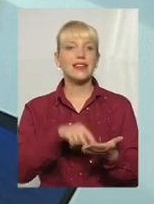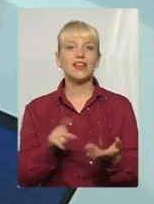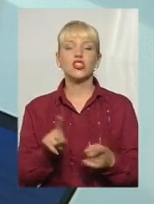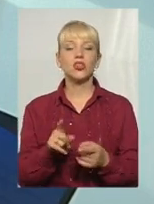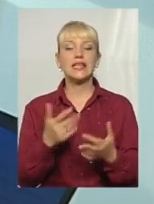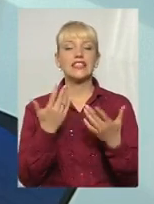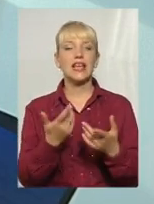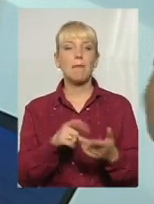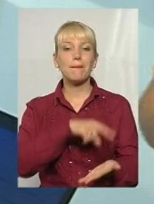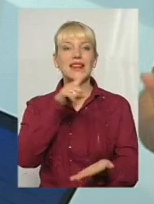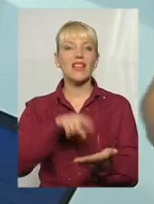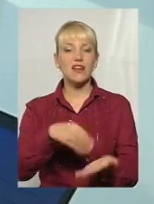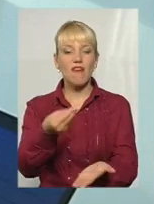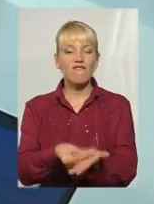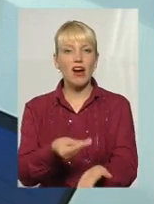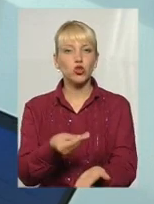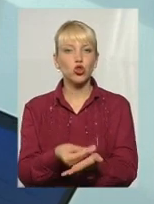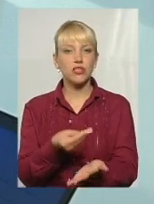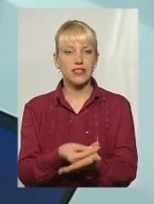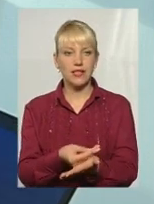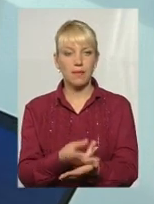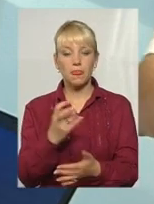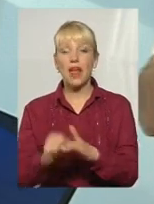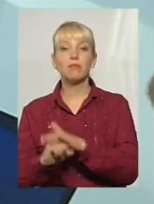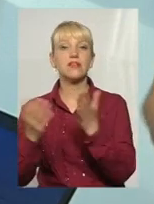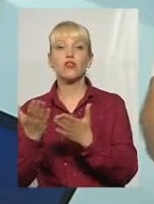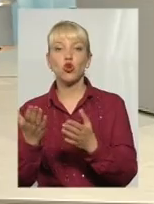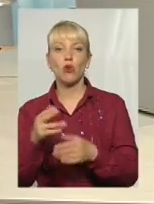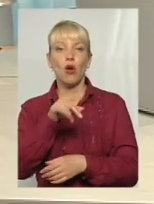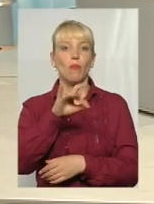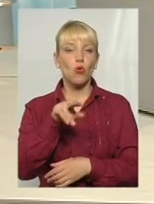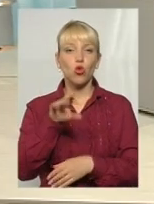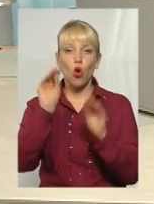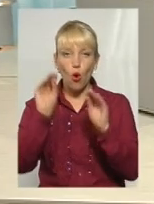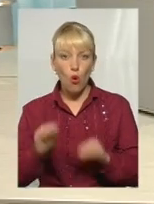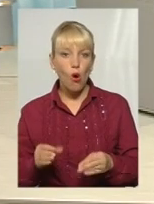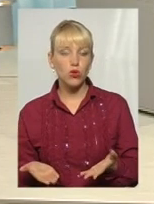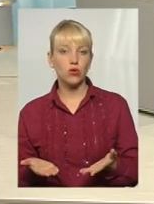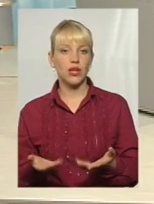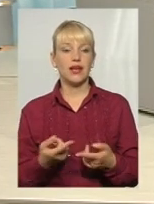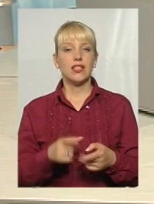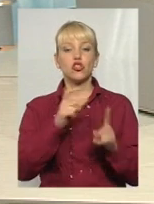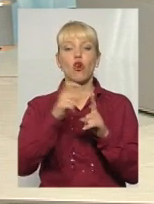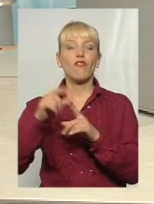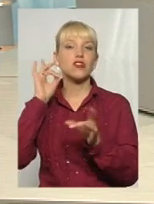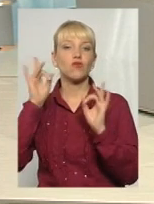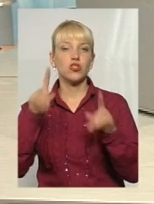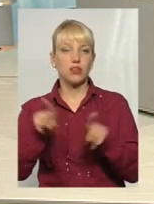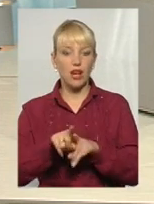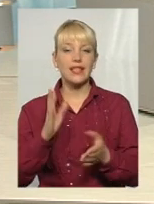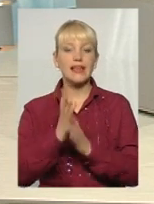вартості цього тарифу. Його ж треба на підставі чого? Протоколу. Вони, гарні слова звучать, що є міжнародні